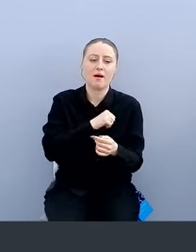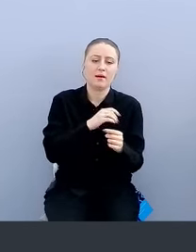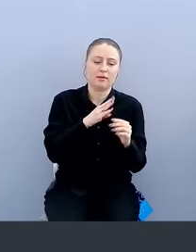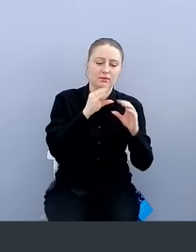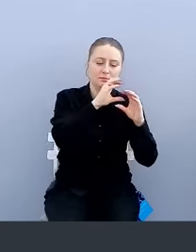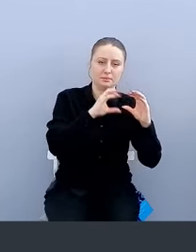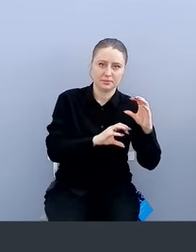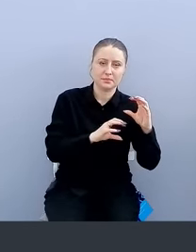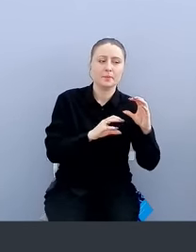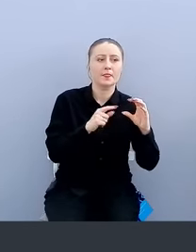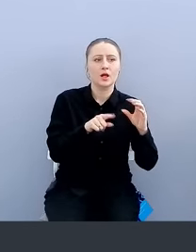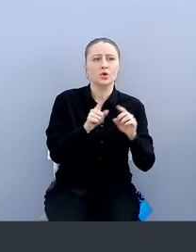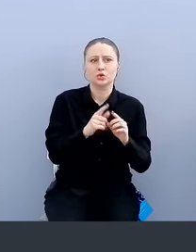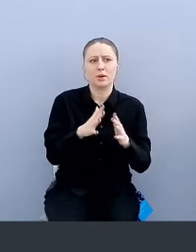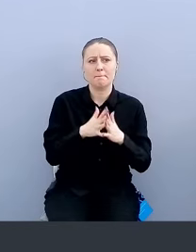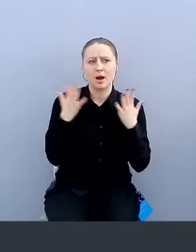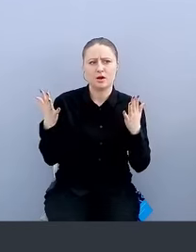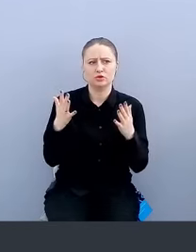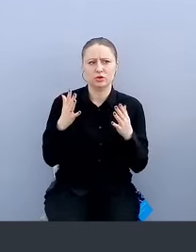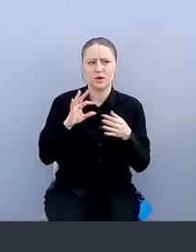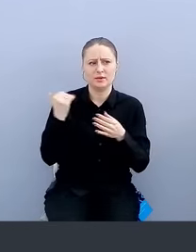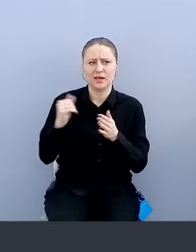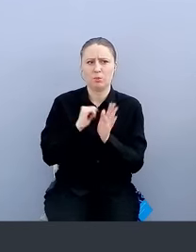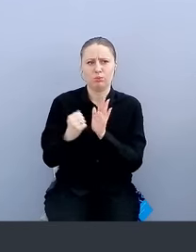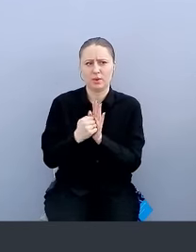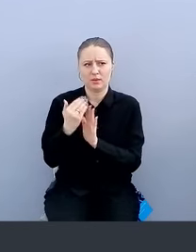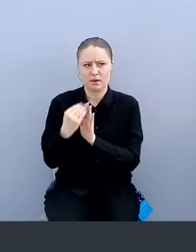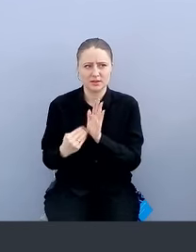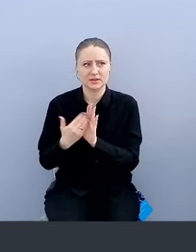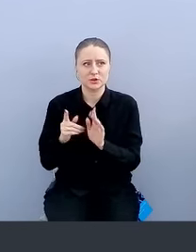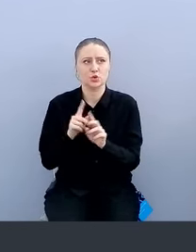тоже есть большая статья, вот она так называется, SASE.